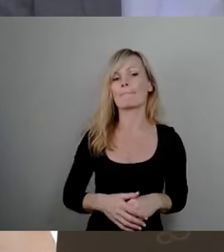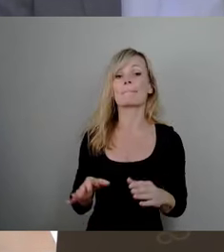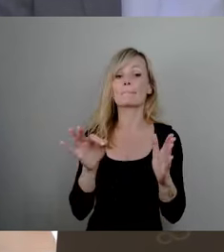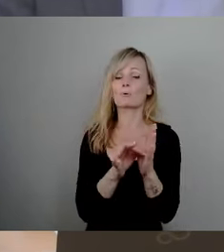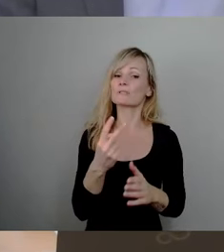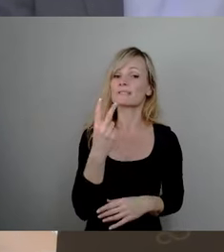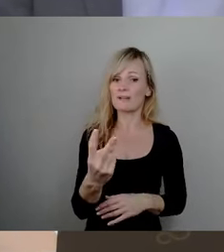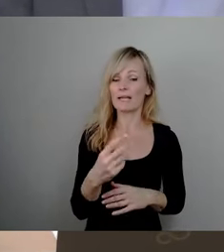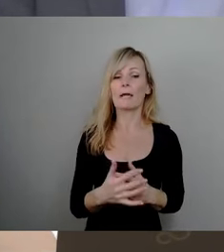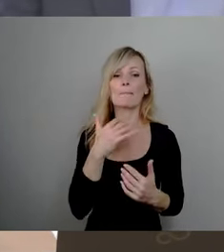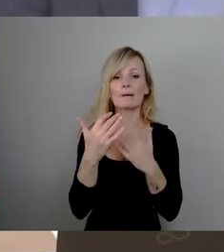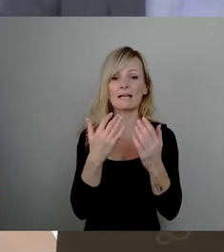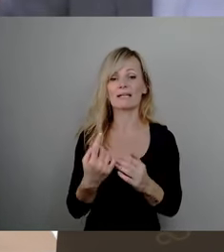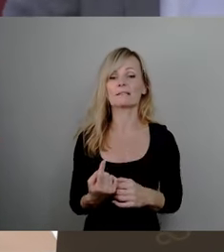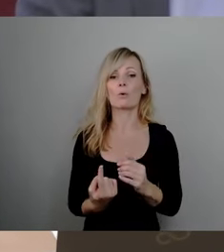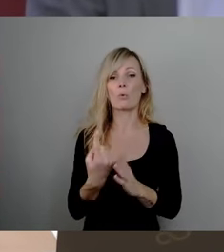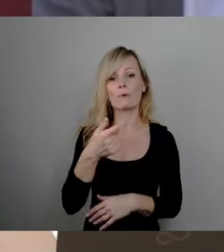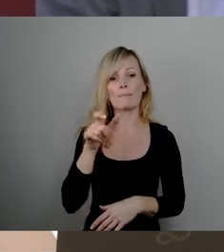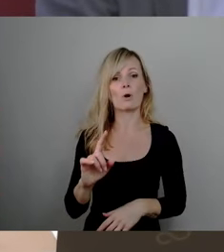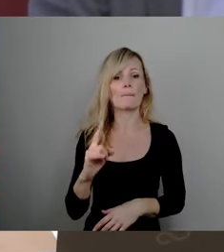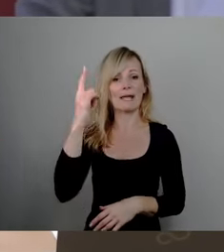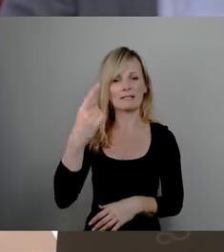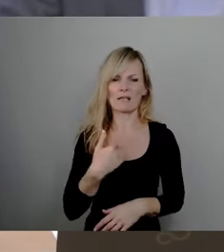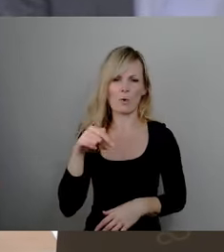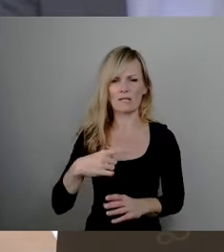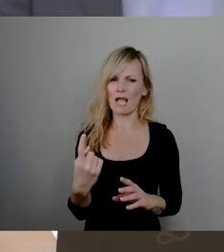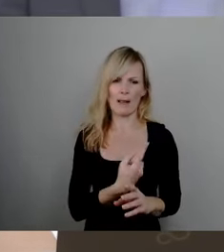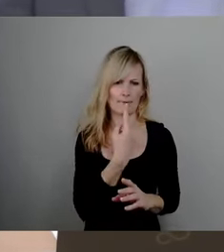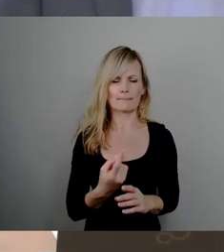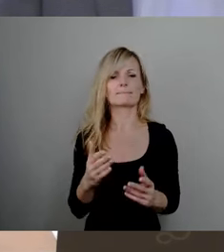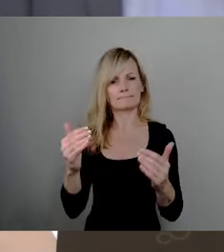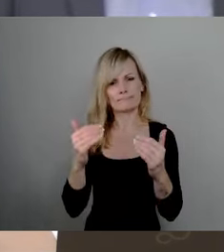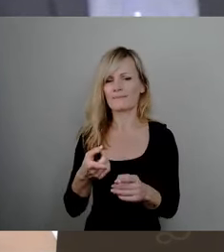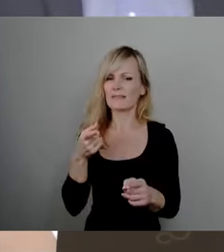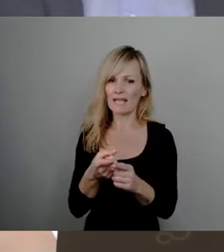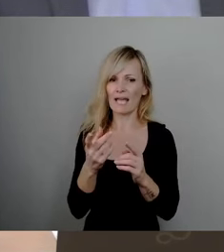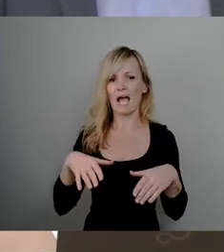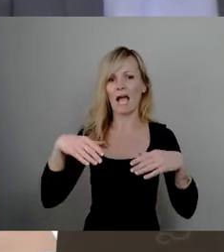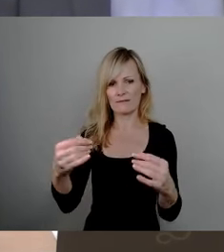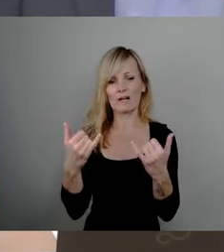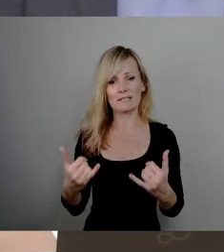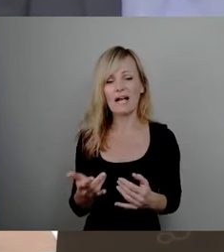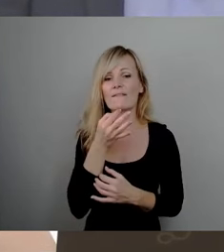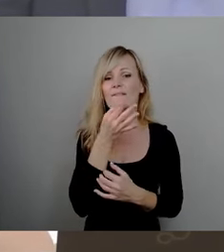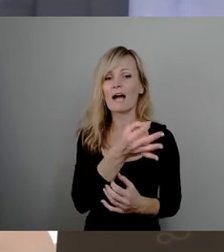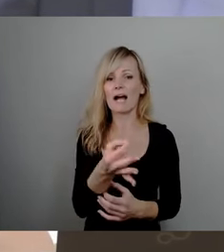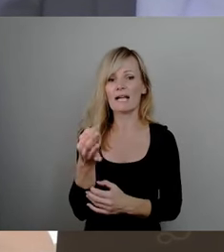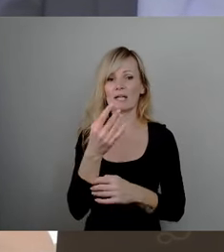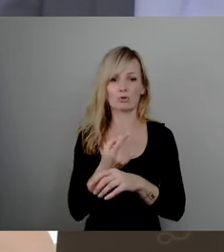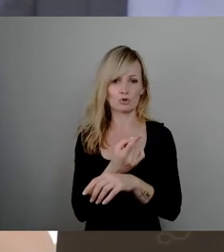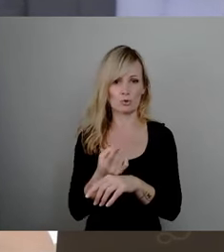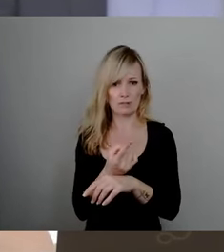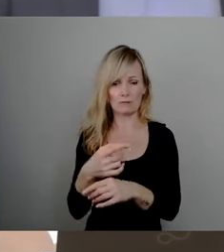verzichte ich heute und somit steigen wir direkt ein in die Fragestunde der Mitglieder des